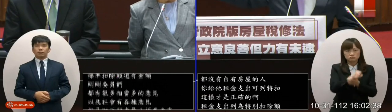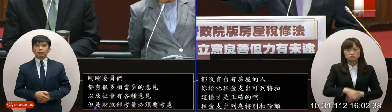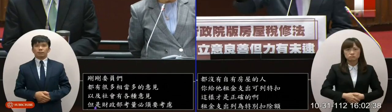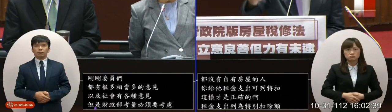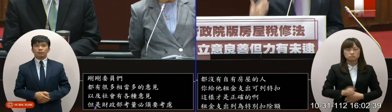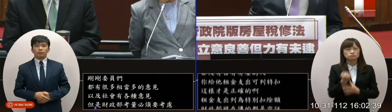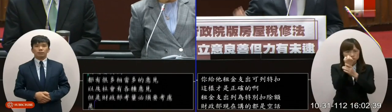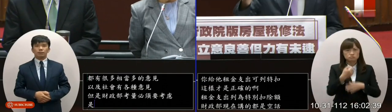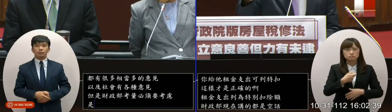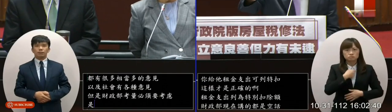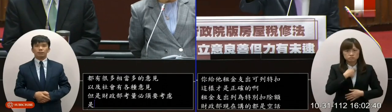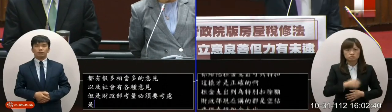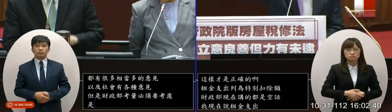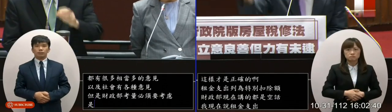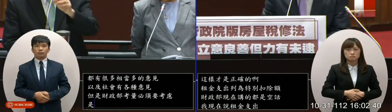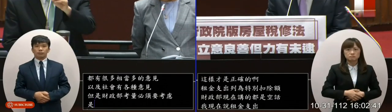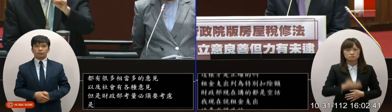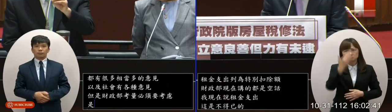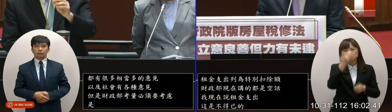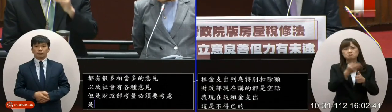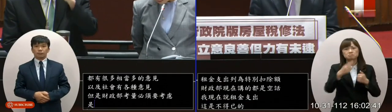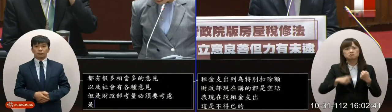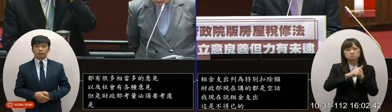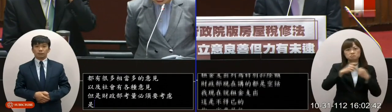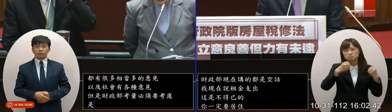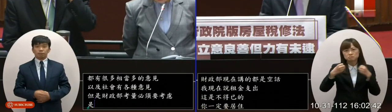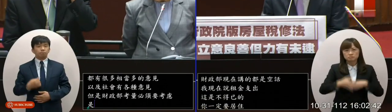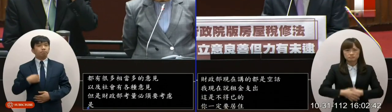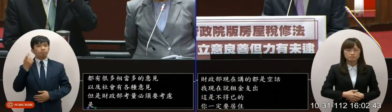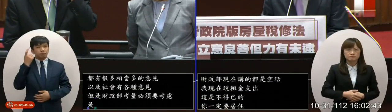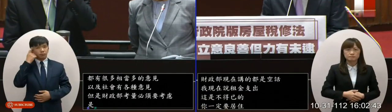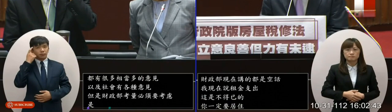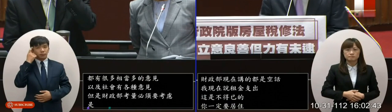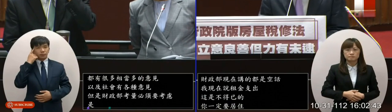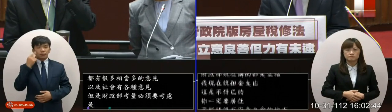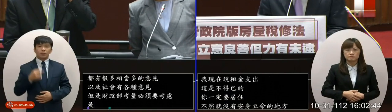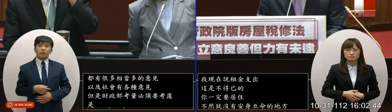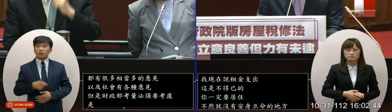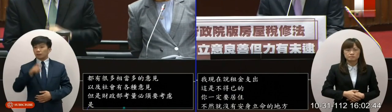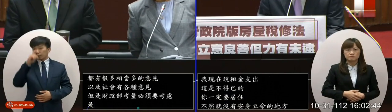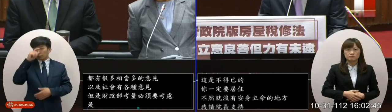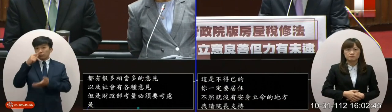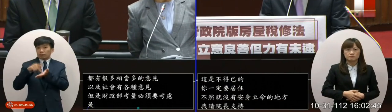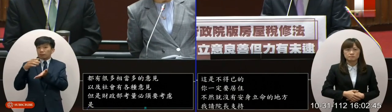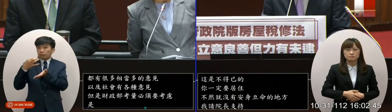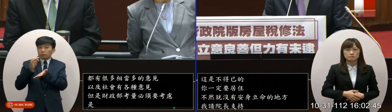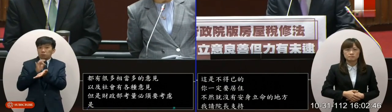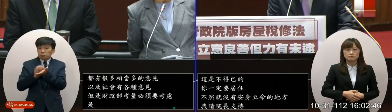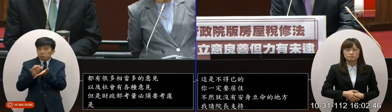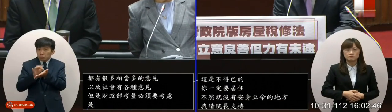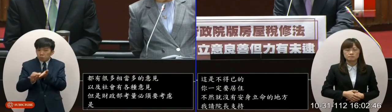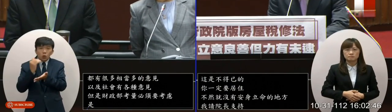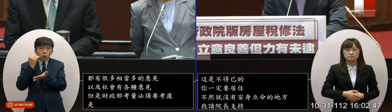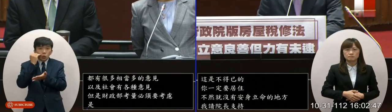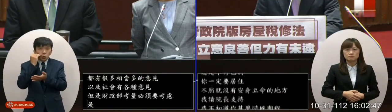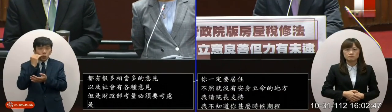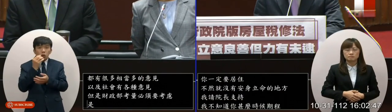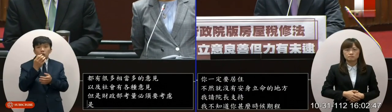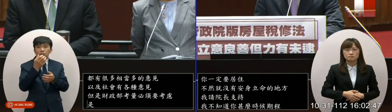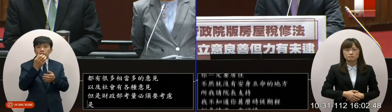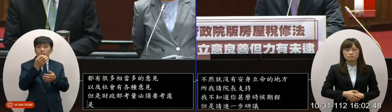你什麼時候啟程但是請進一步的研究我想喔是不是把這個租金支出改列扣除了這個